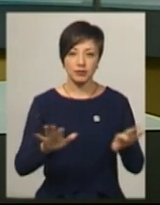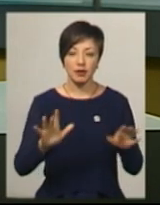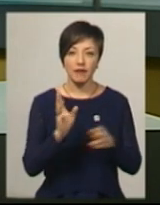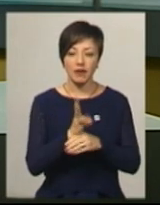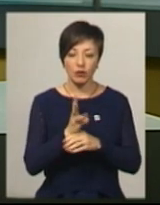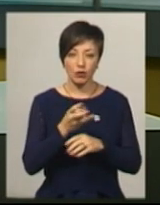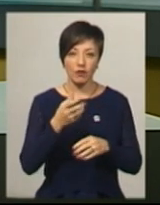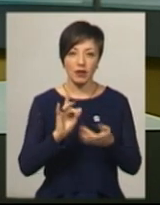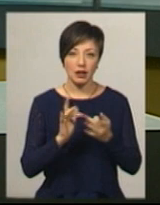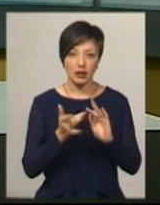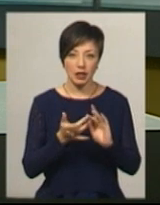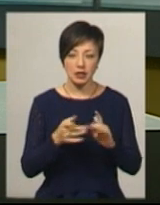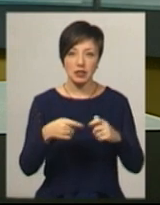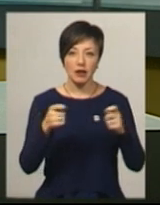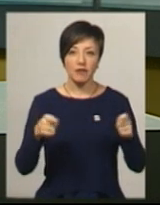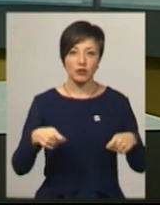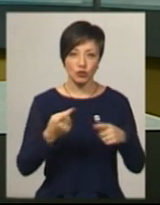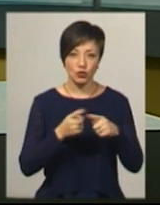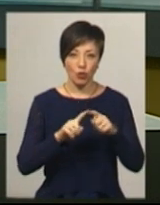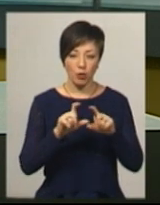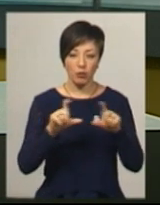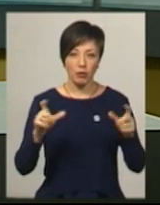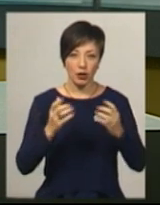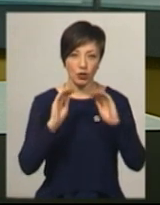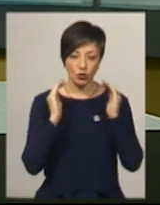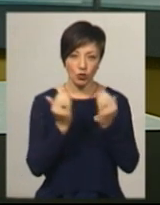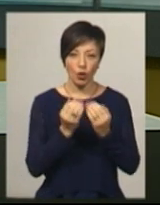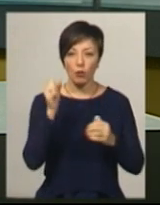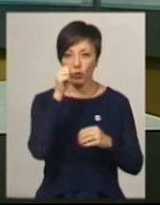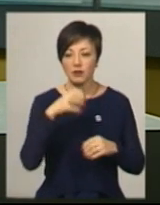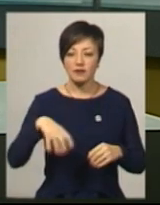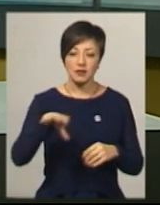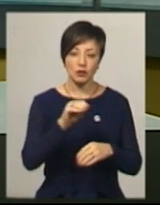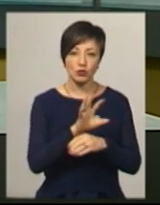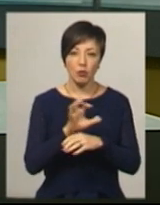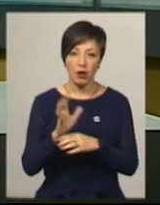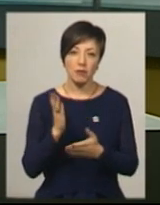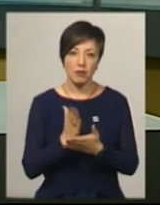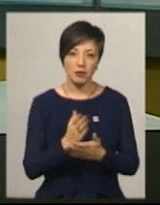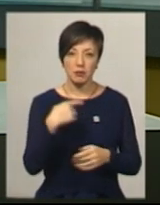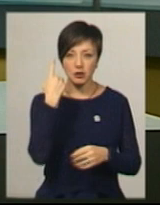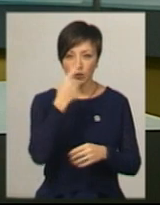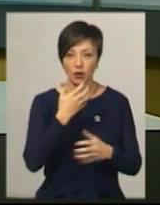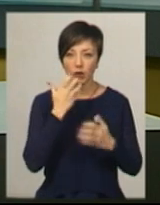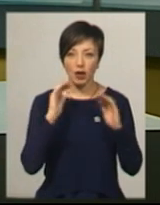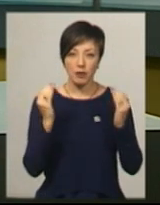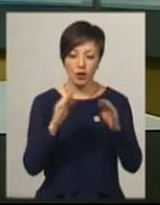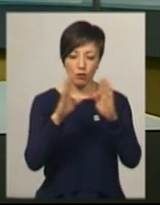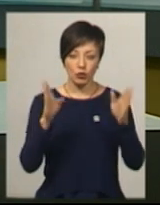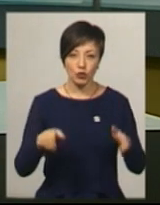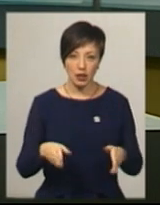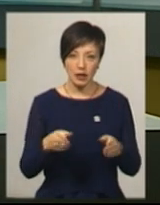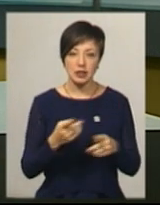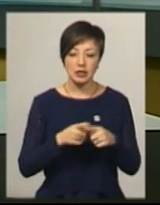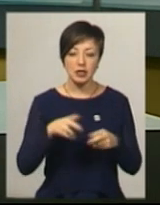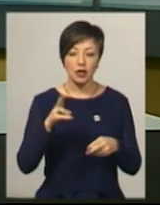соціальній мережі. Завідувач Олег Кошовий розповідає, до морозів усі підопічні притулку матимуть персональні утеплені будки. Їх